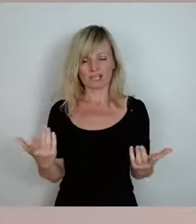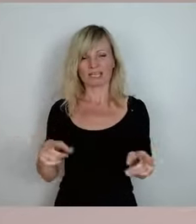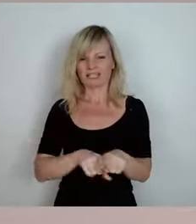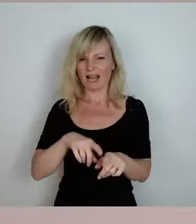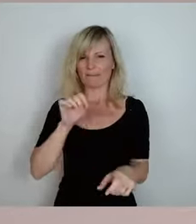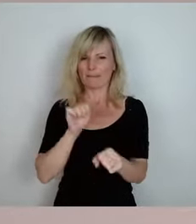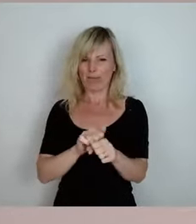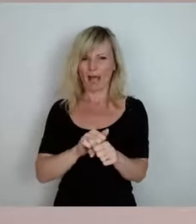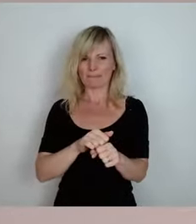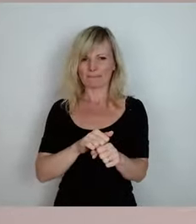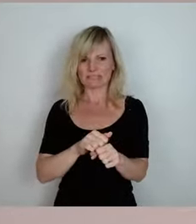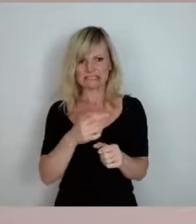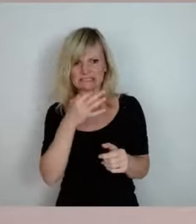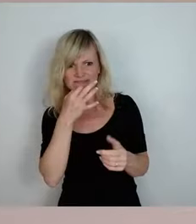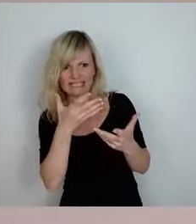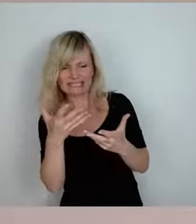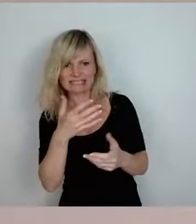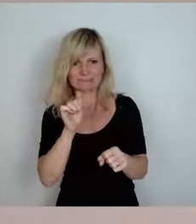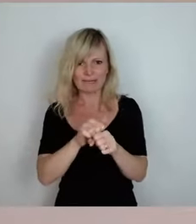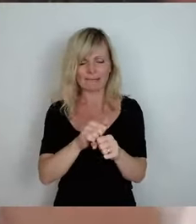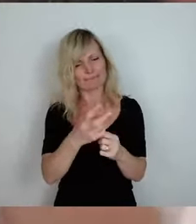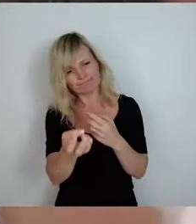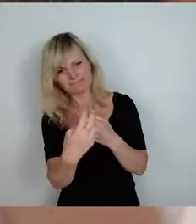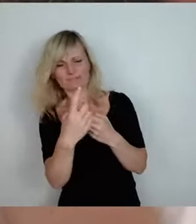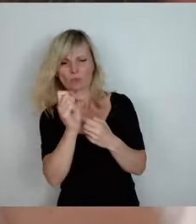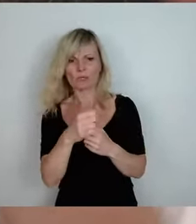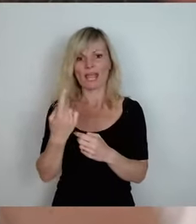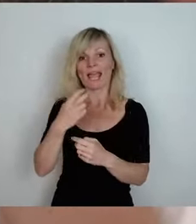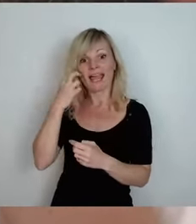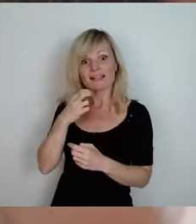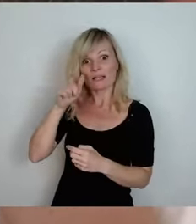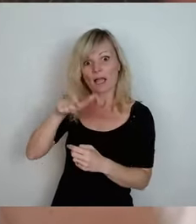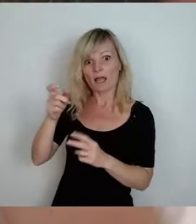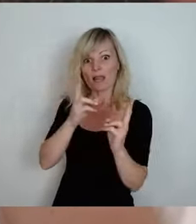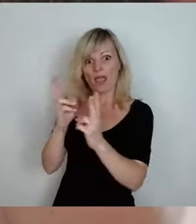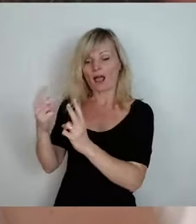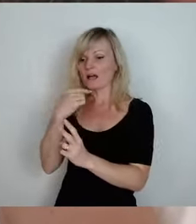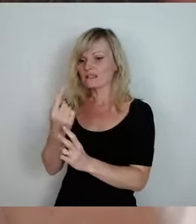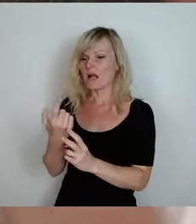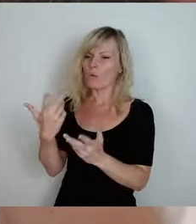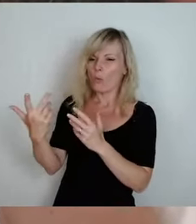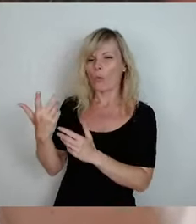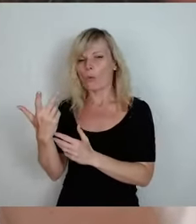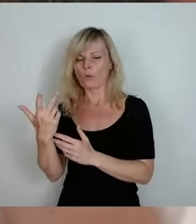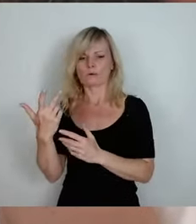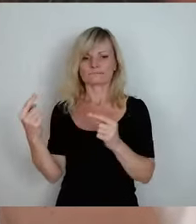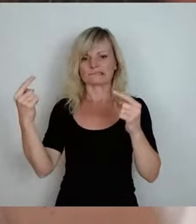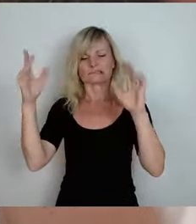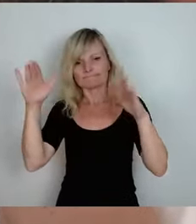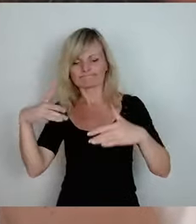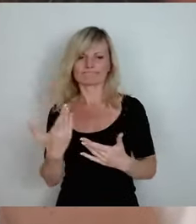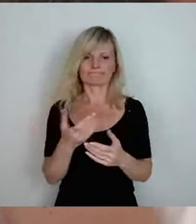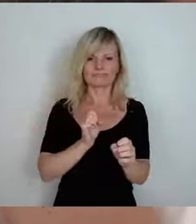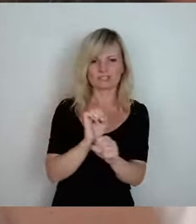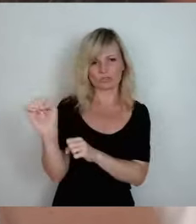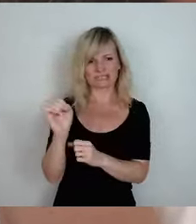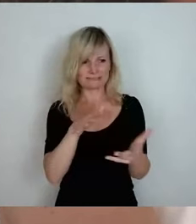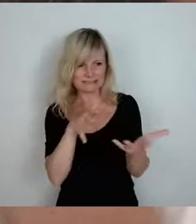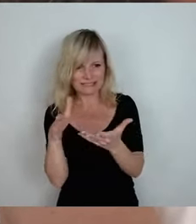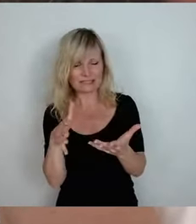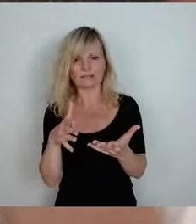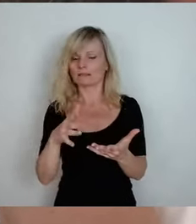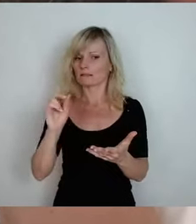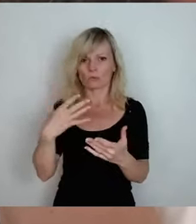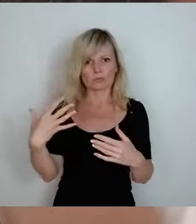so fragwürdig sie ist, aus Sicht auch von älteren Lehrerinnen und Lehrern geklärt und es ging trotzdem noch nicht auf, deswegen hat man diese Stunde da